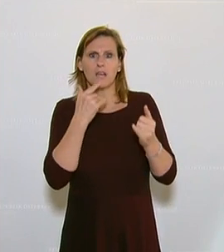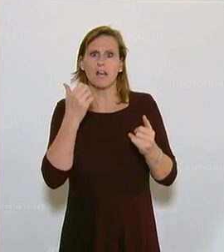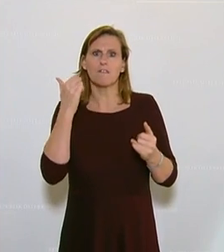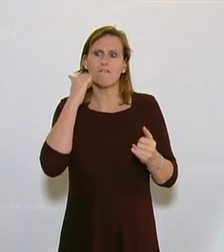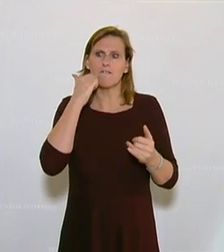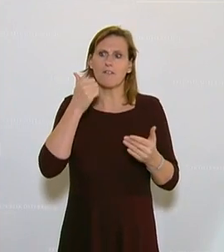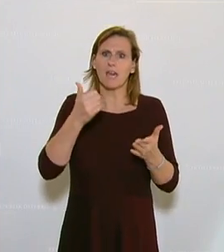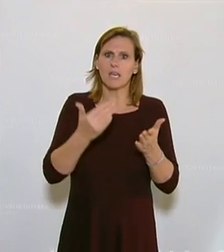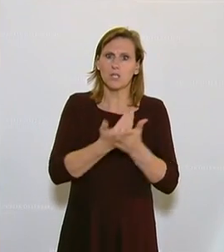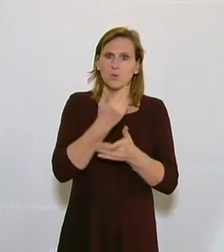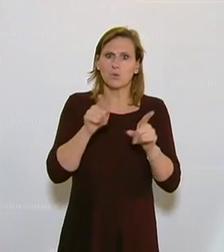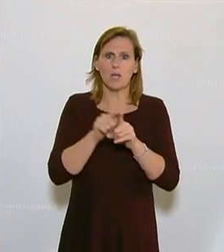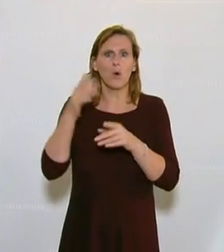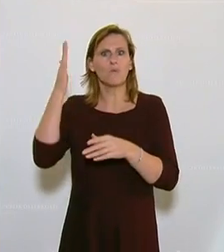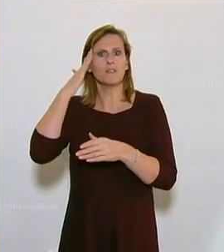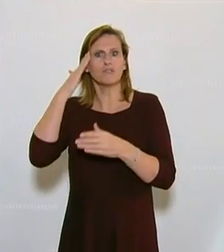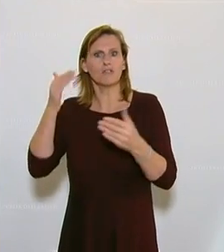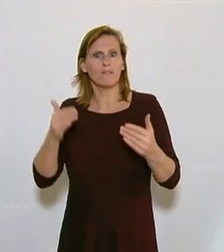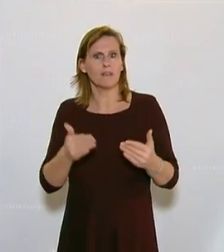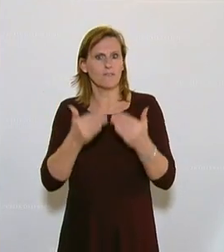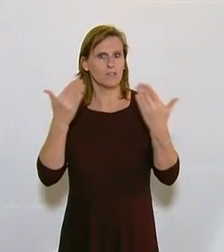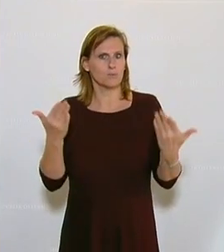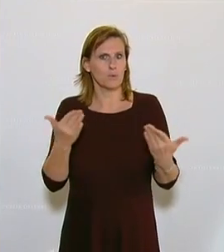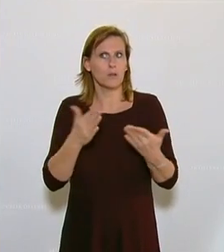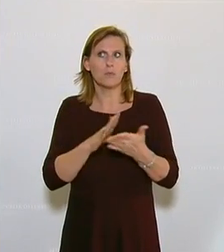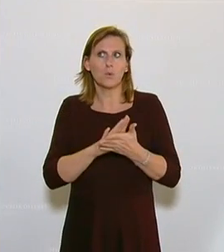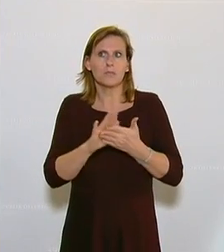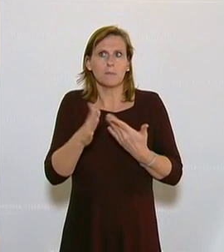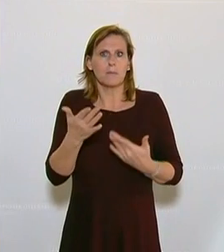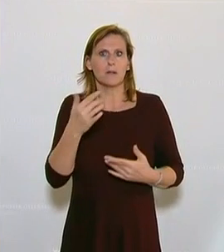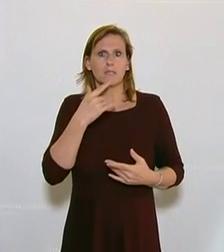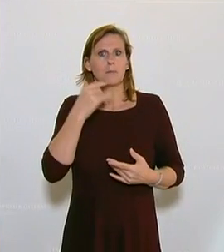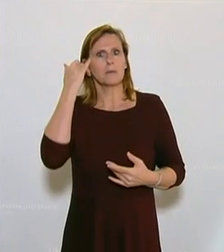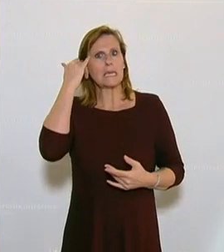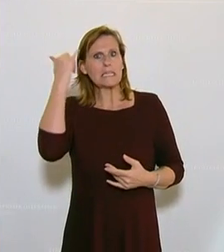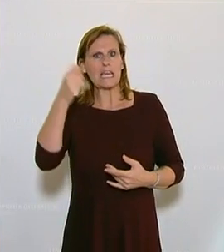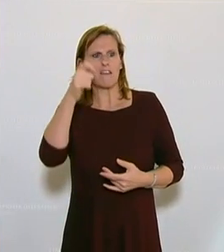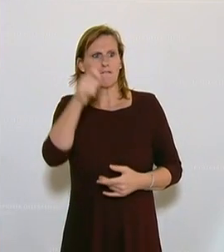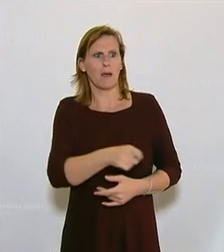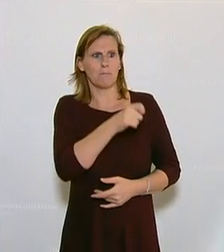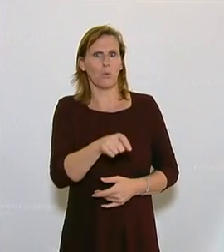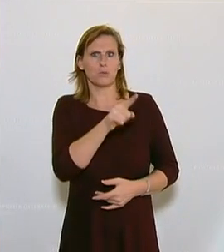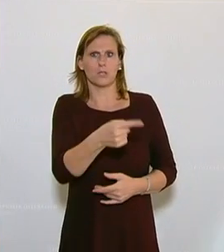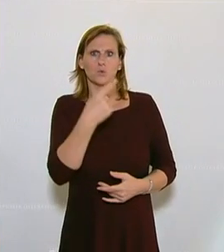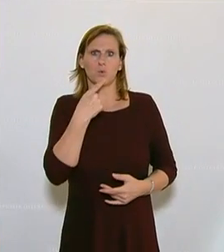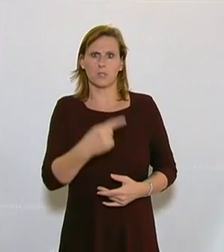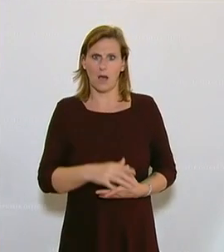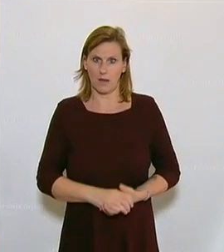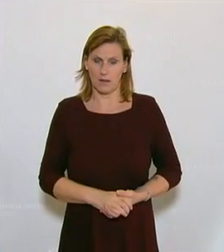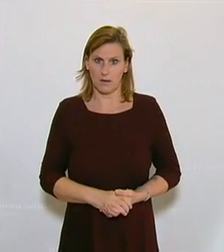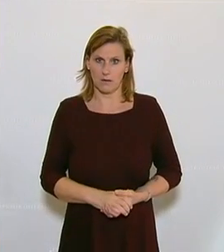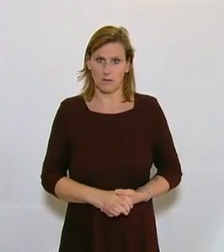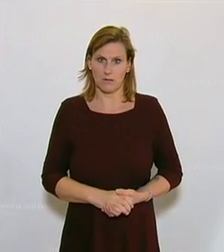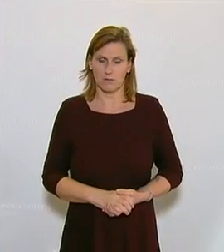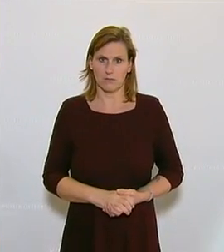wissenschaftlich widerlegt ist. Und trotzdem würden wir niemals auf die Idee kommen, das zu verbieten und hier